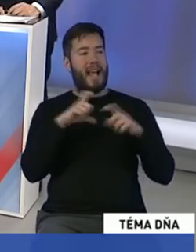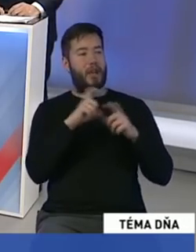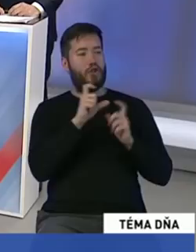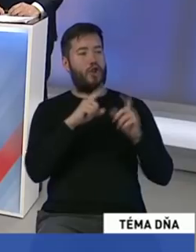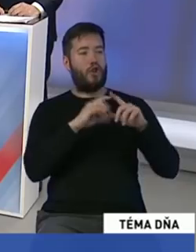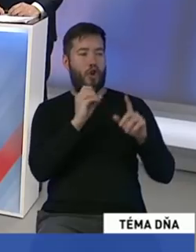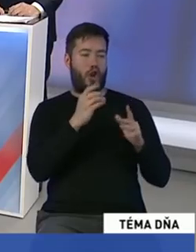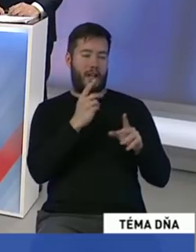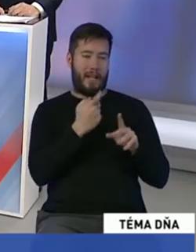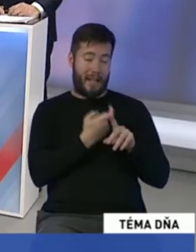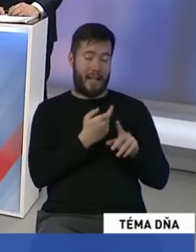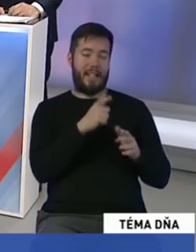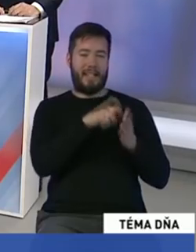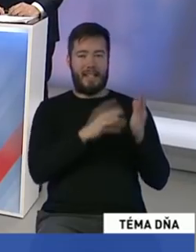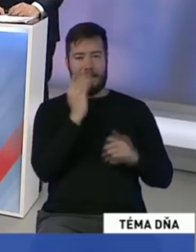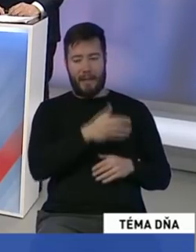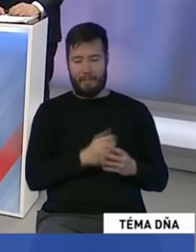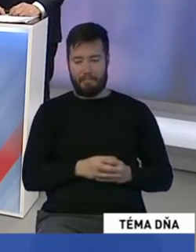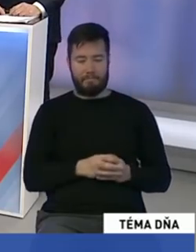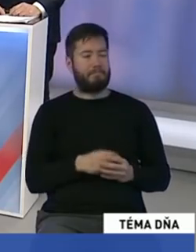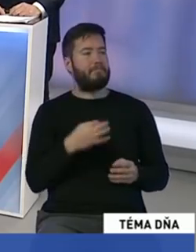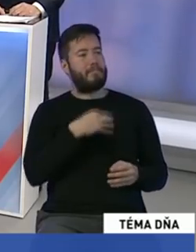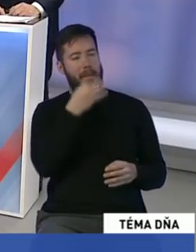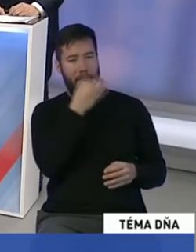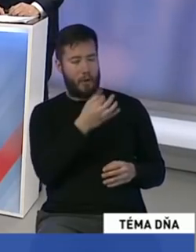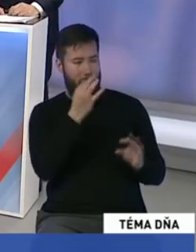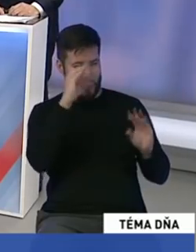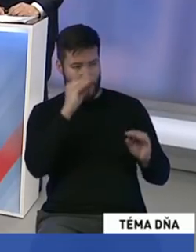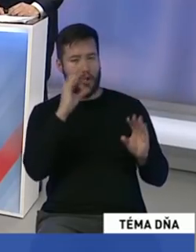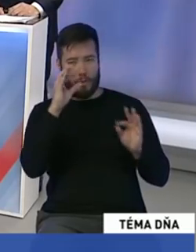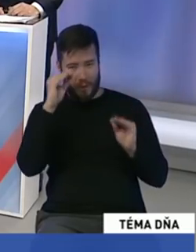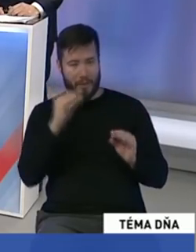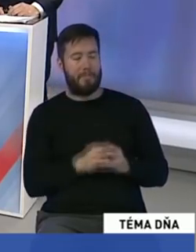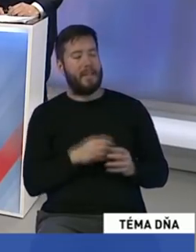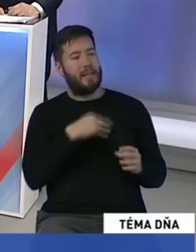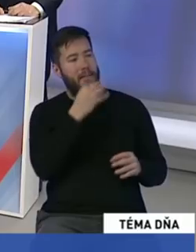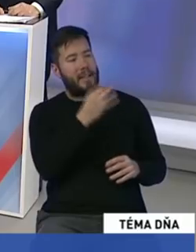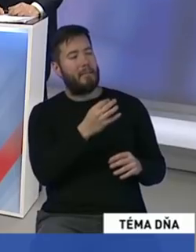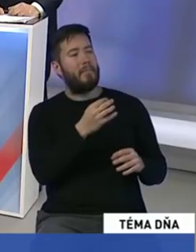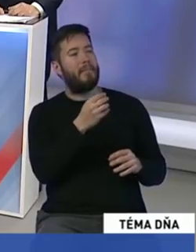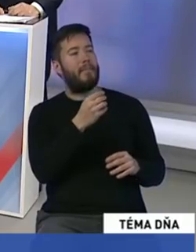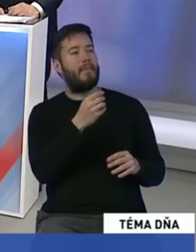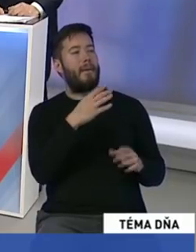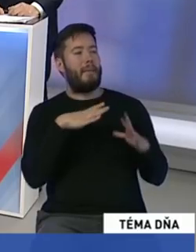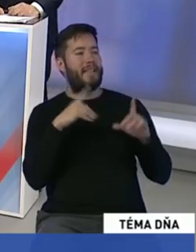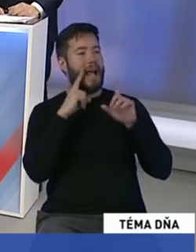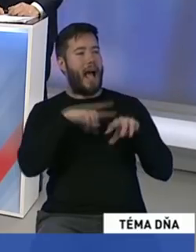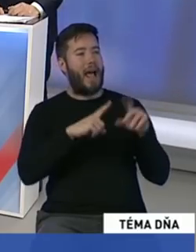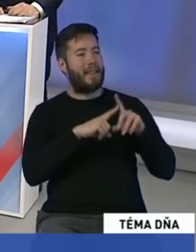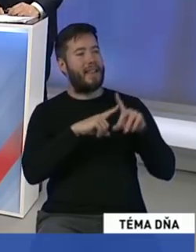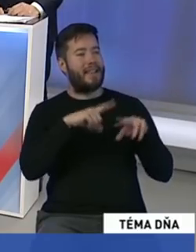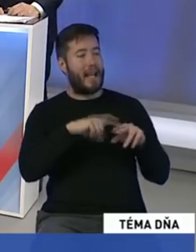Pani, začníme. Pán Hatas, prvá otázka pre vás. Ako kandidát na primátora Nitri ste v kampani slubovali veci, o ktorých ste už potom z postu